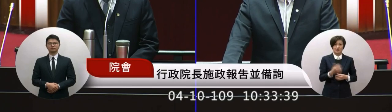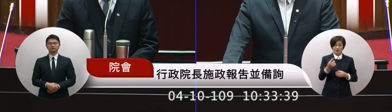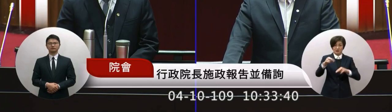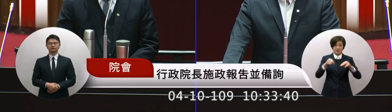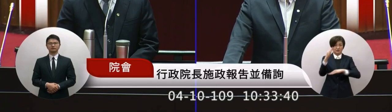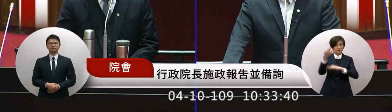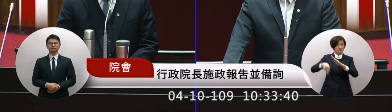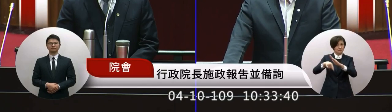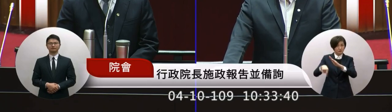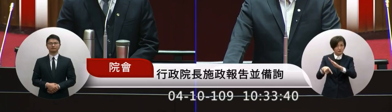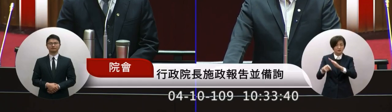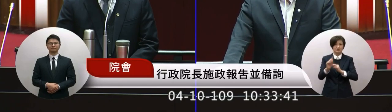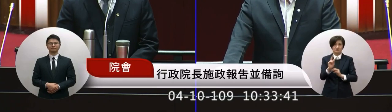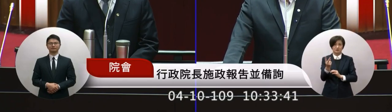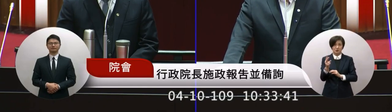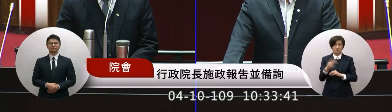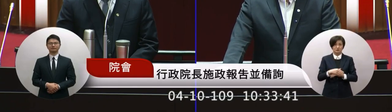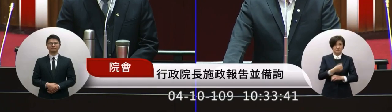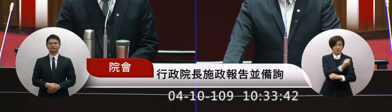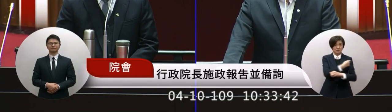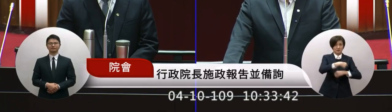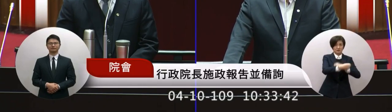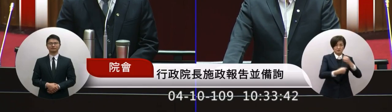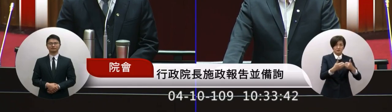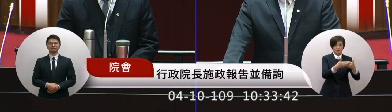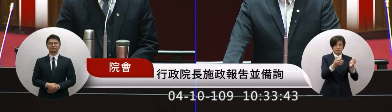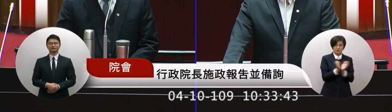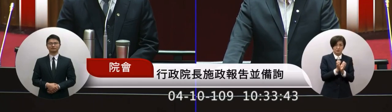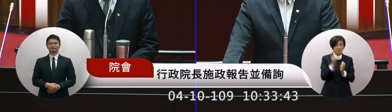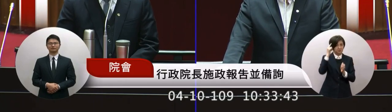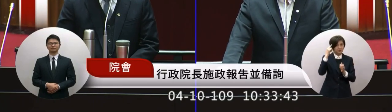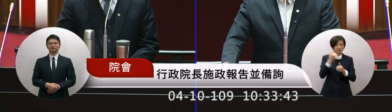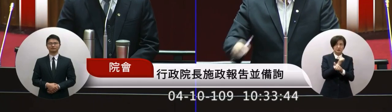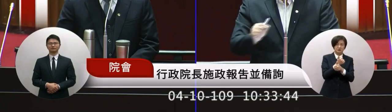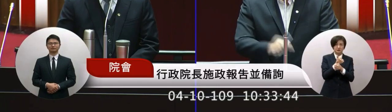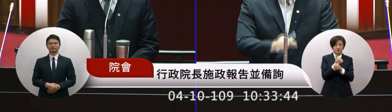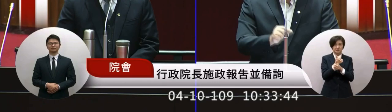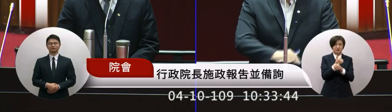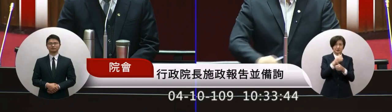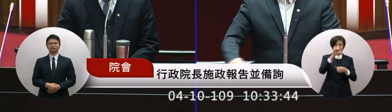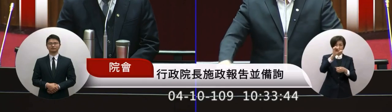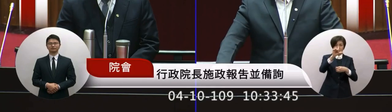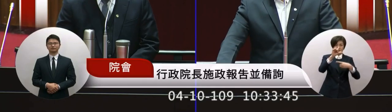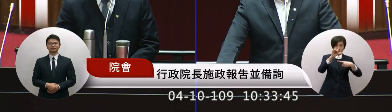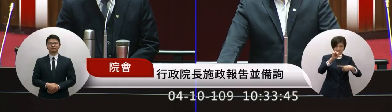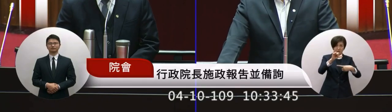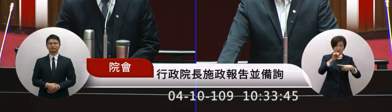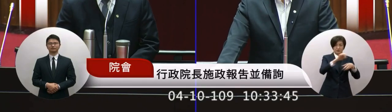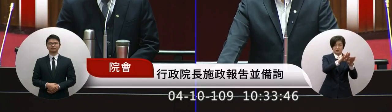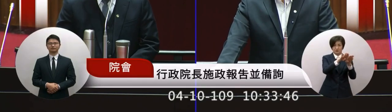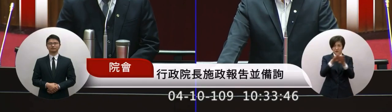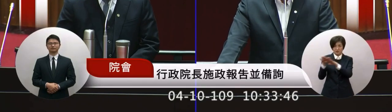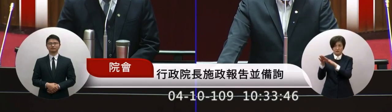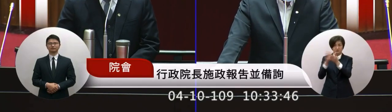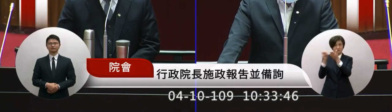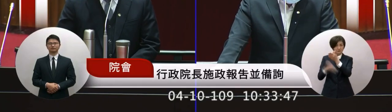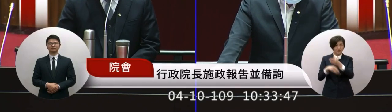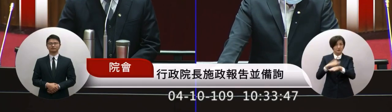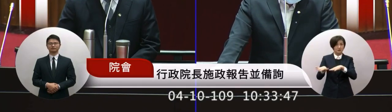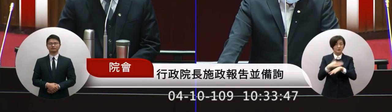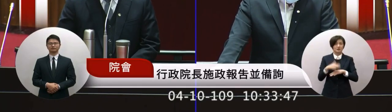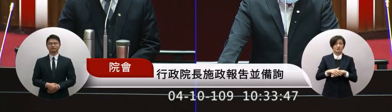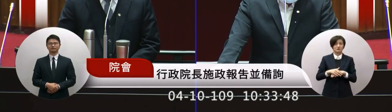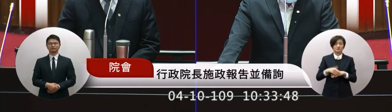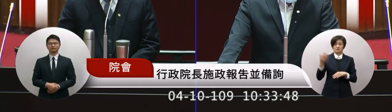或者是我們的這個勞動部有沒有考慮說要取消連假因為我看媒體的報導院長也